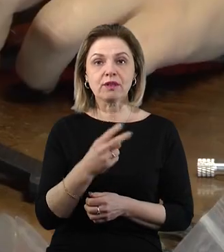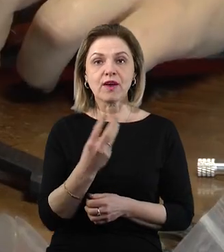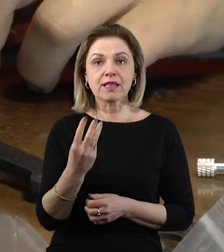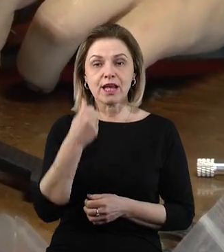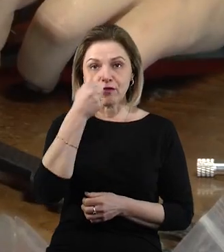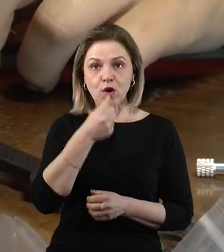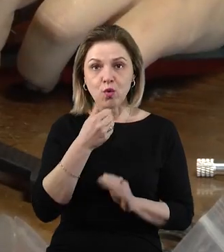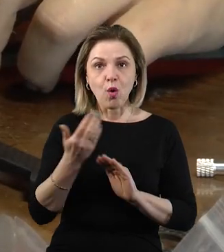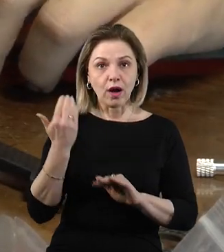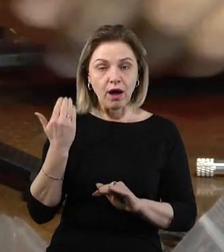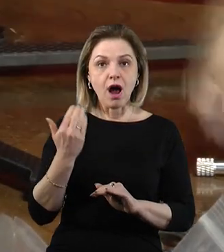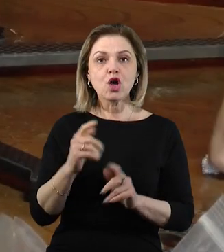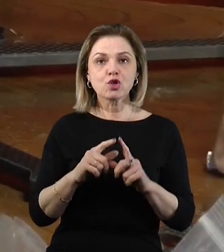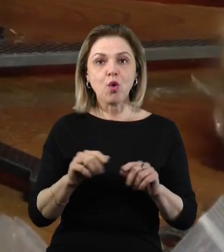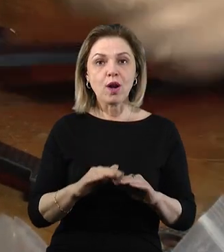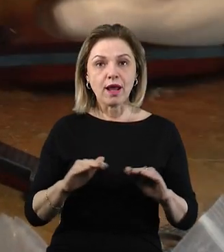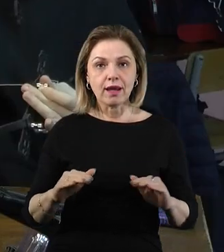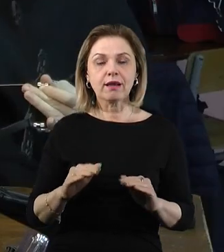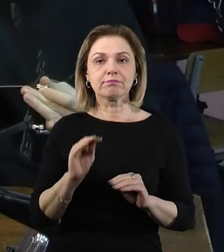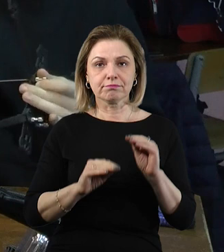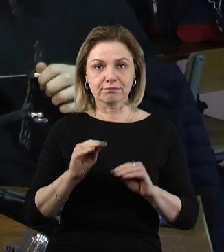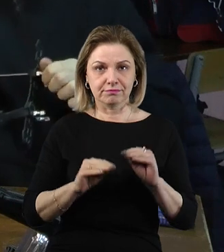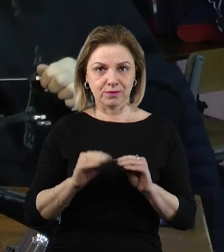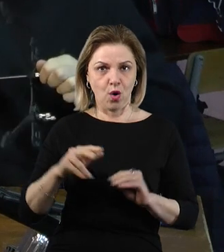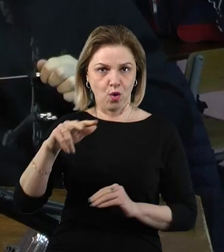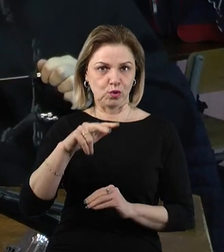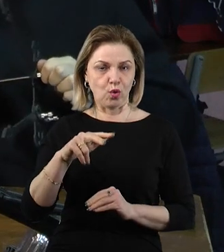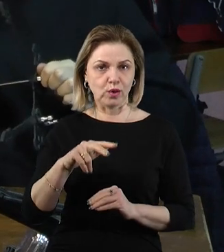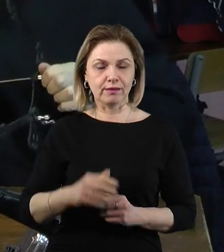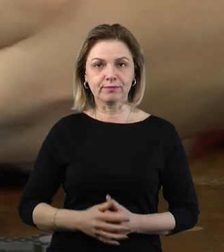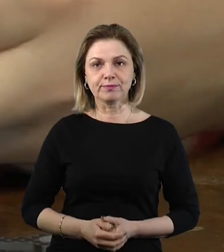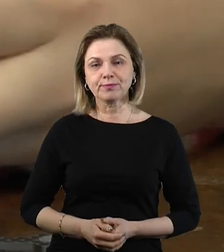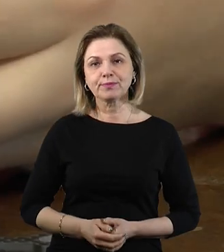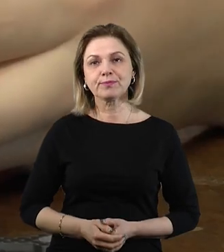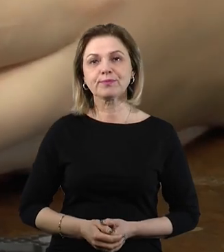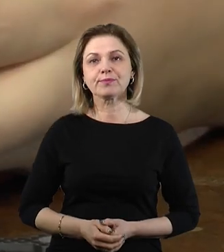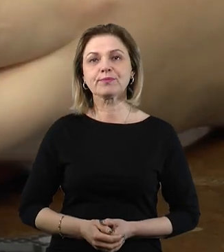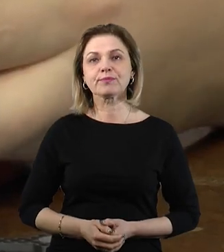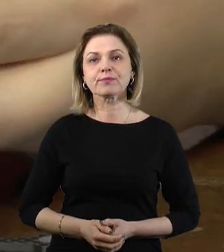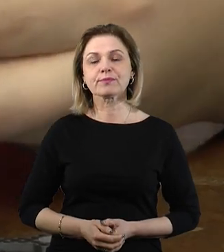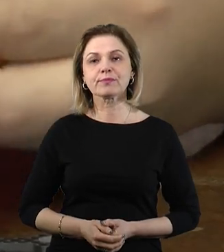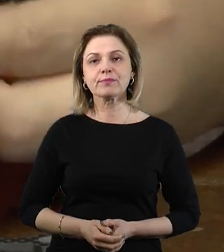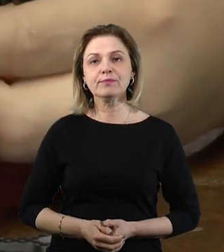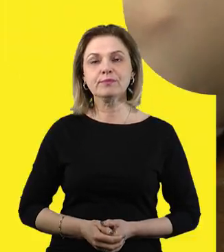року школярі складають дрони Камікадзе. Федір Бондар, Суспільне новини, Миколаївщина.